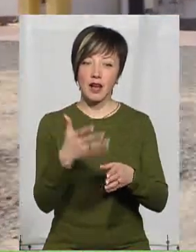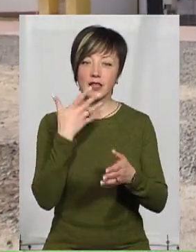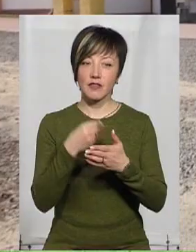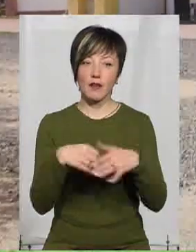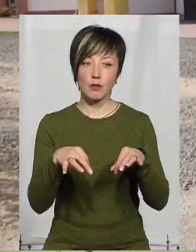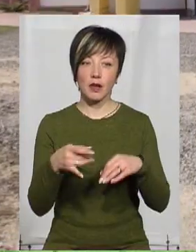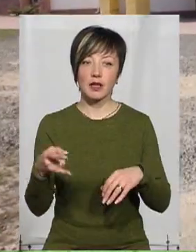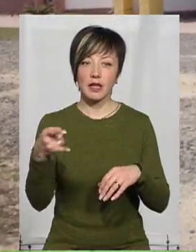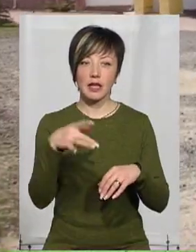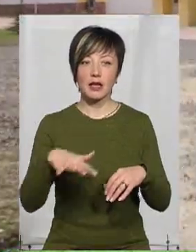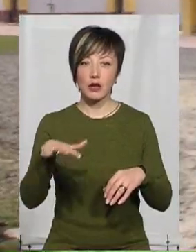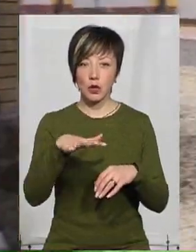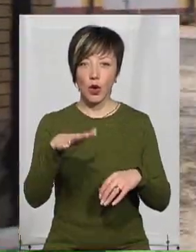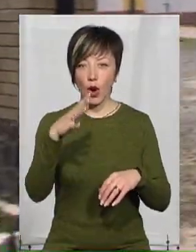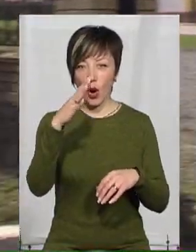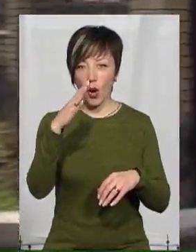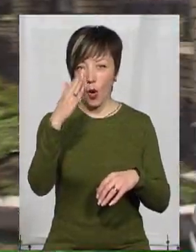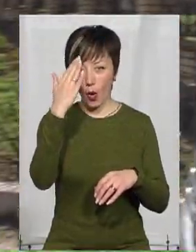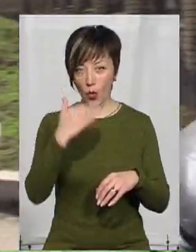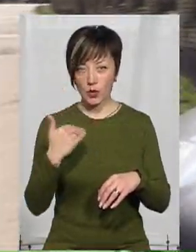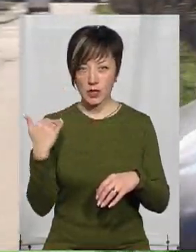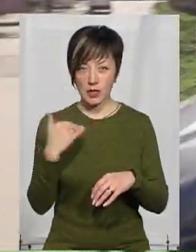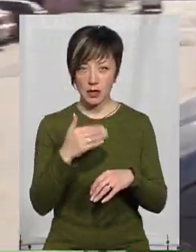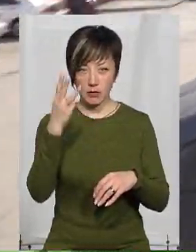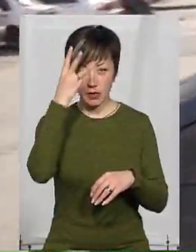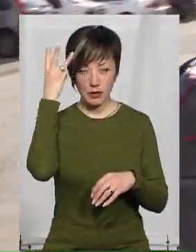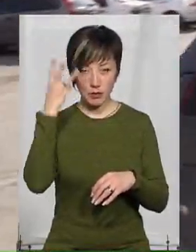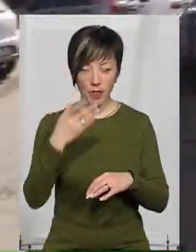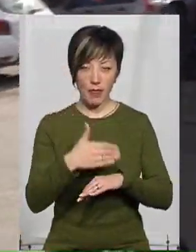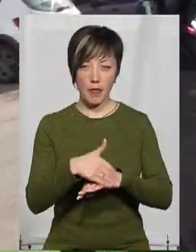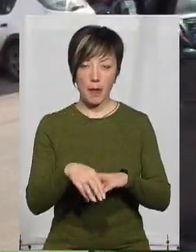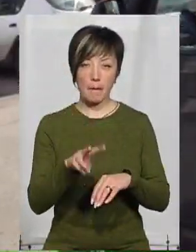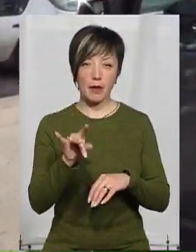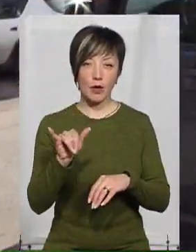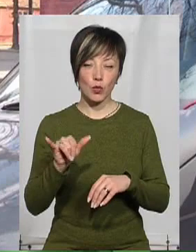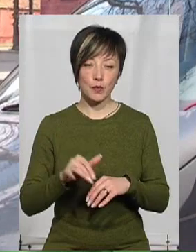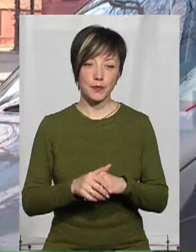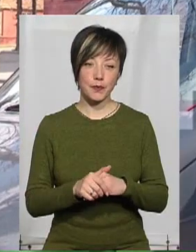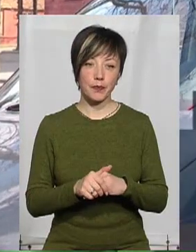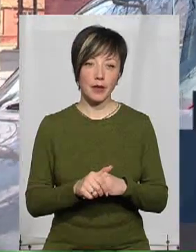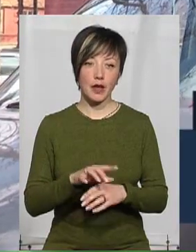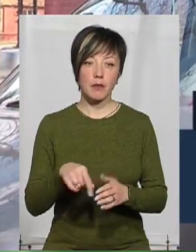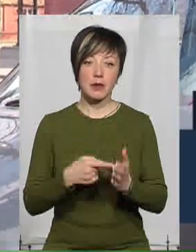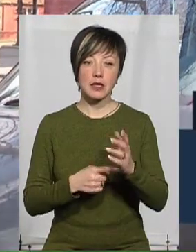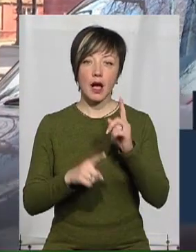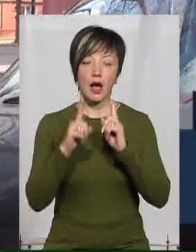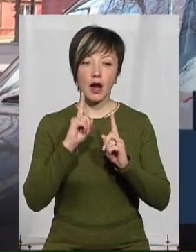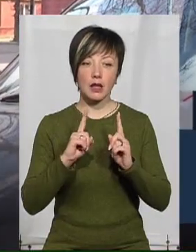Виїздять з території костелу Христа Царя Всесвіту, що в обласному центрі на проспекті Миру. Містка рада